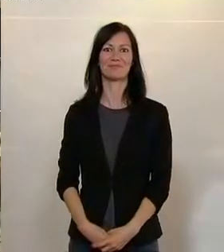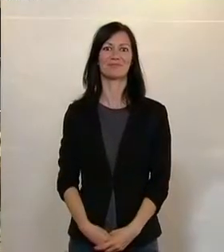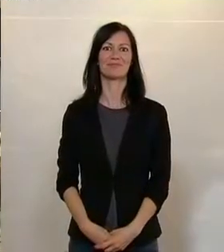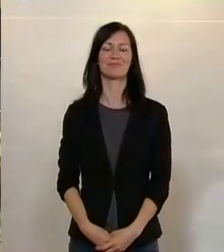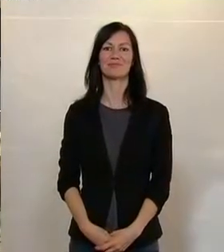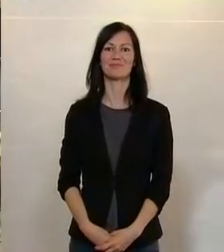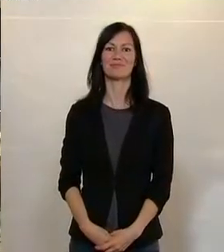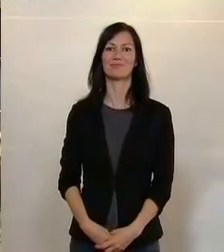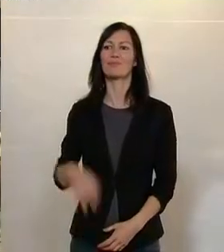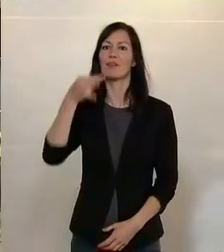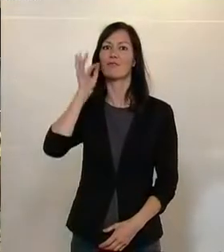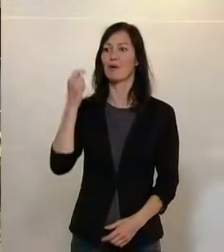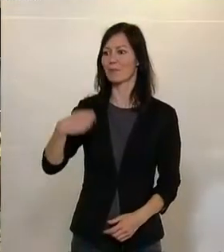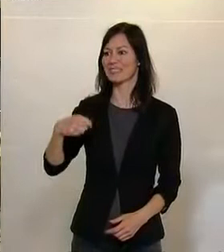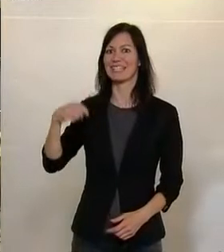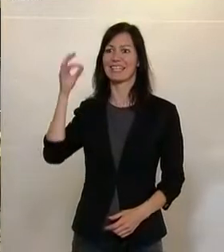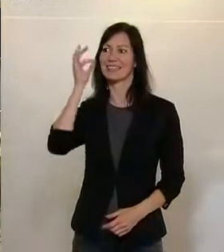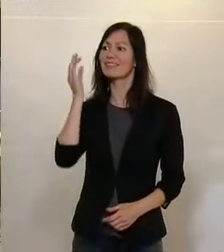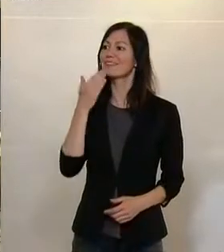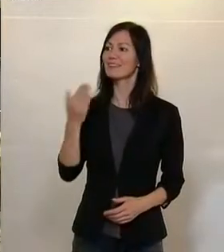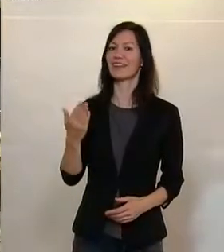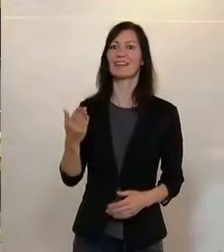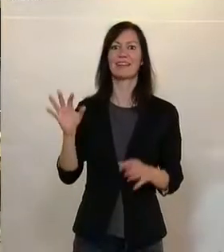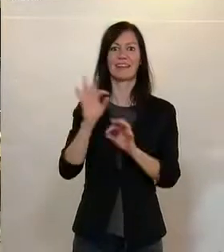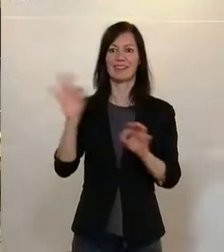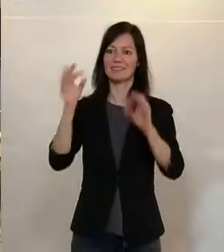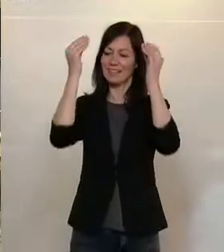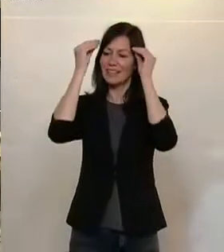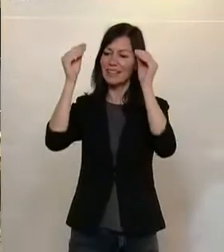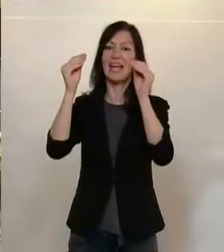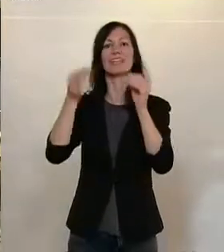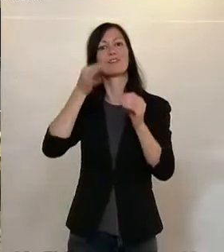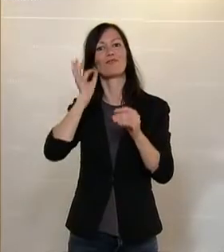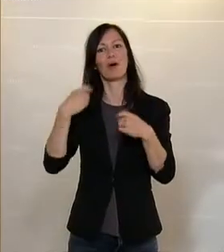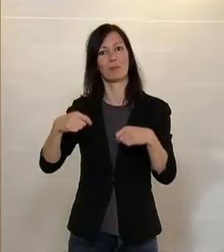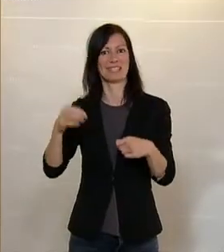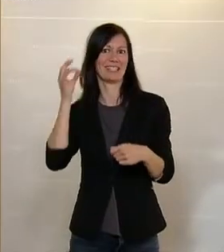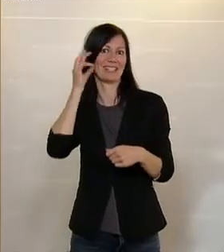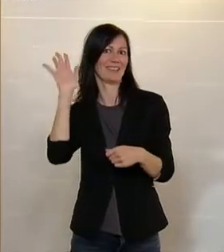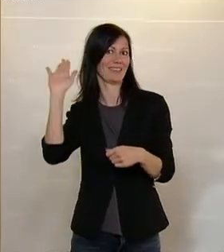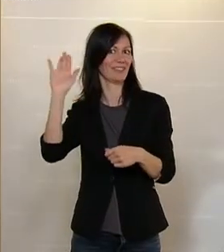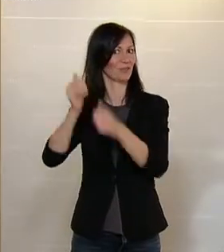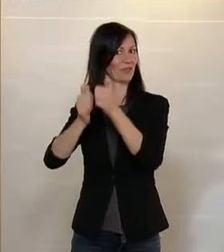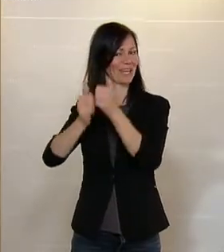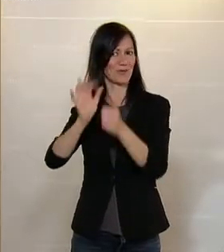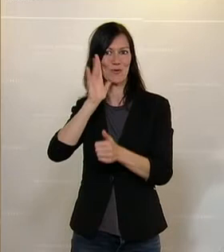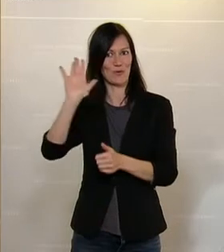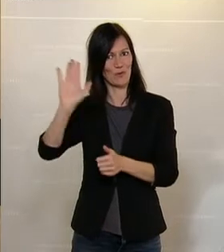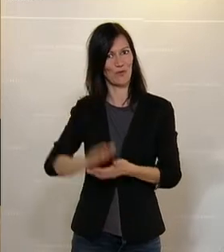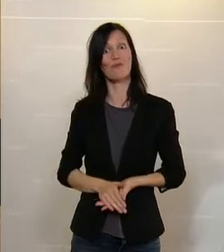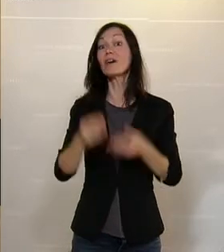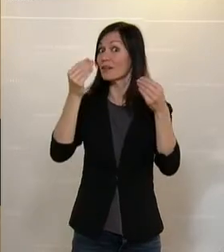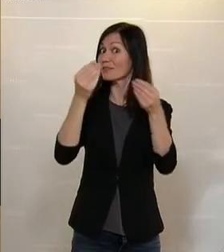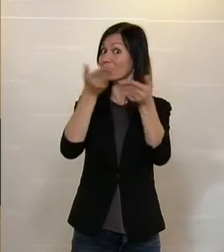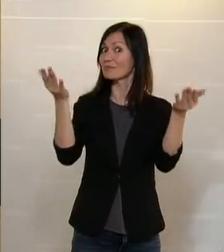Danke, Frau Präsidentin, sehr geehrte Frau Präsidentin des Rechnungshofes, geschätzte Damen